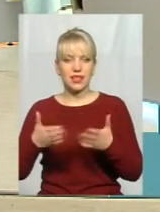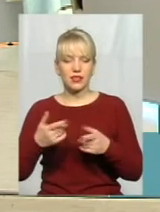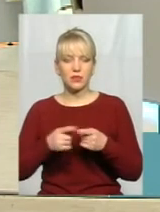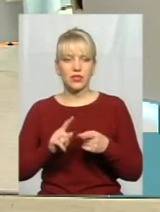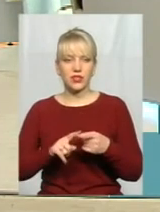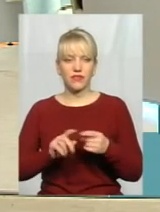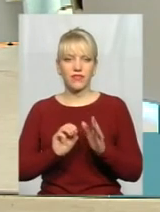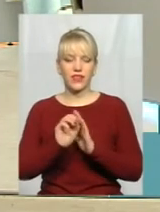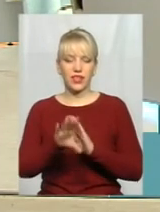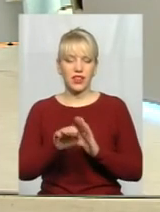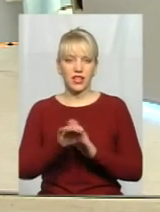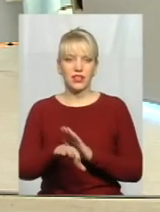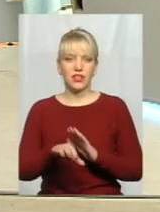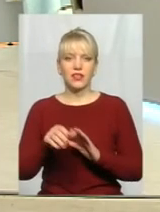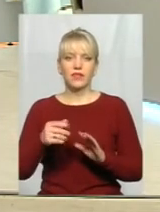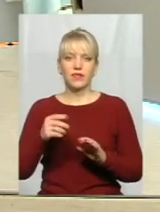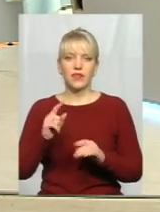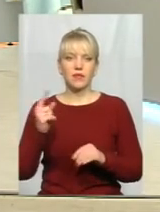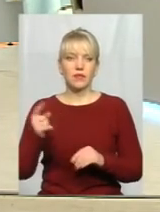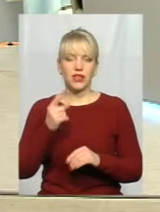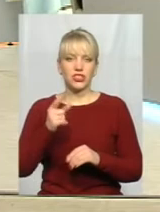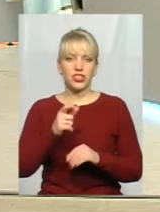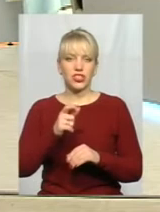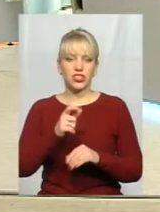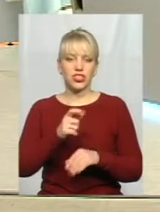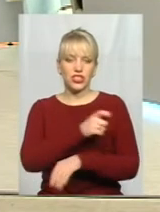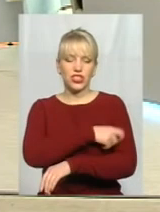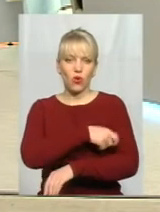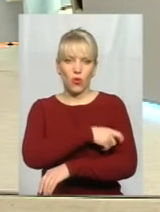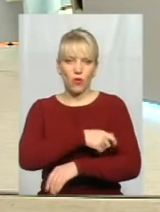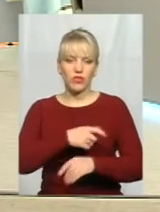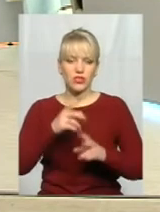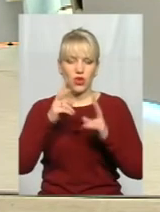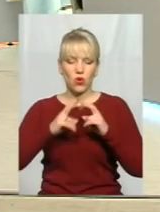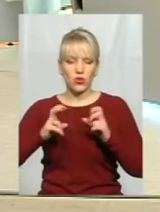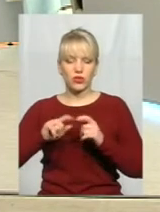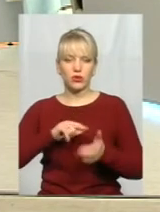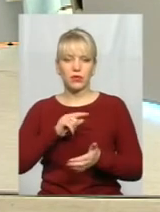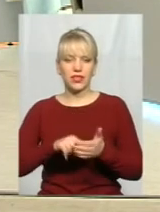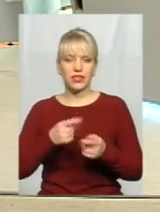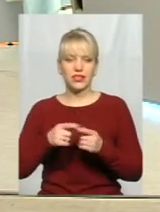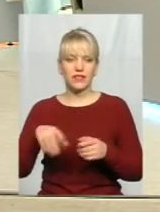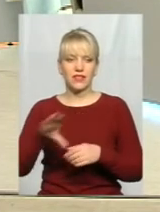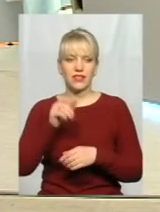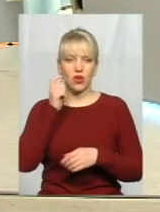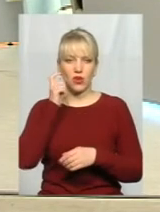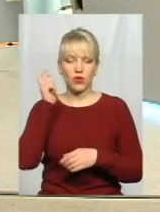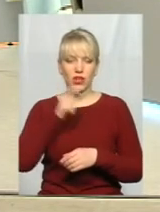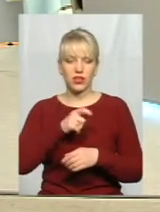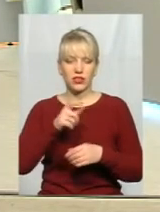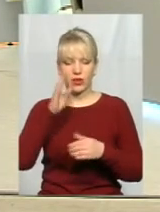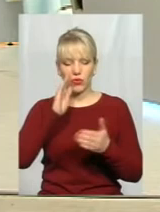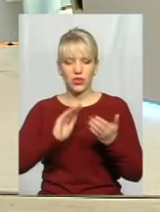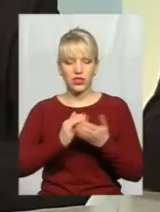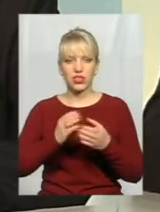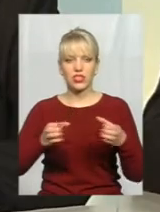вкидань і в першу черговість розгляду питань – це є українська свобода, це політична